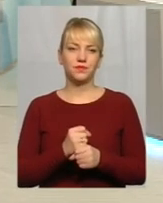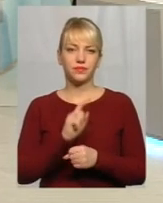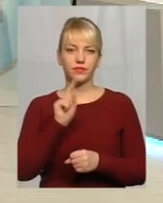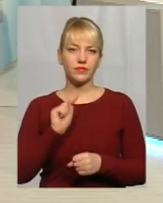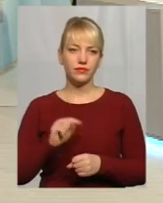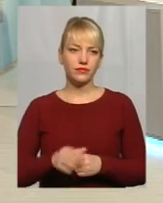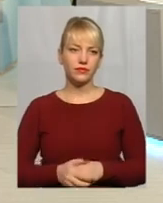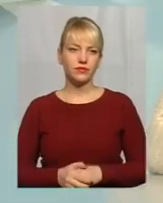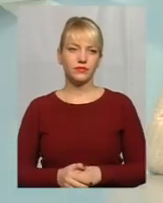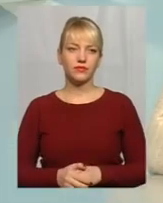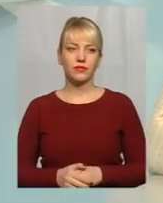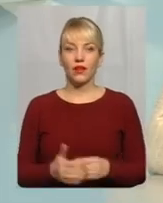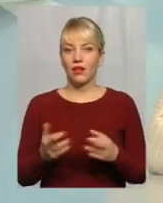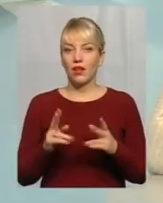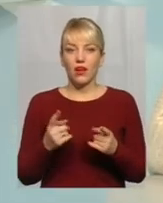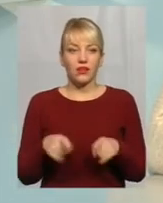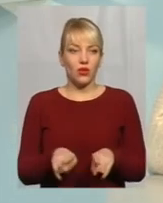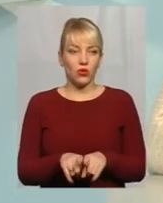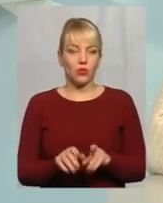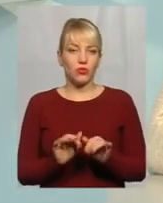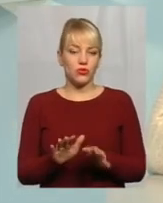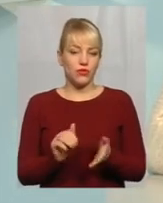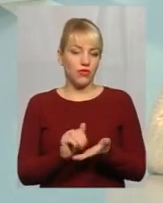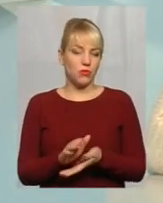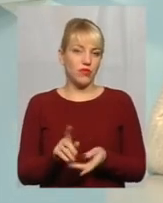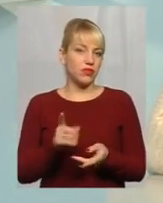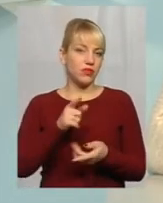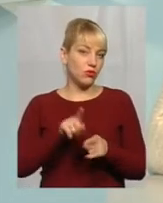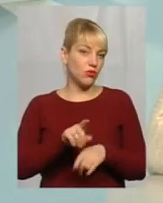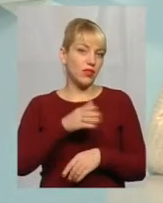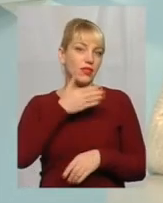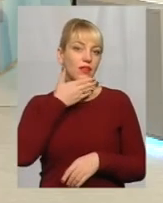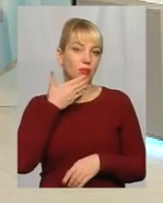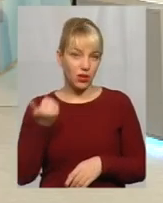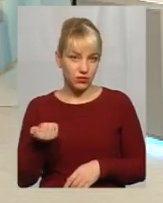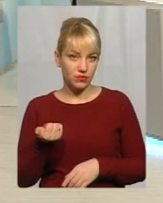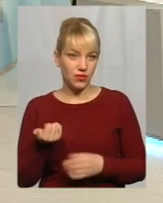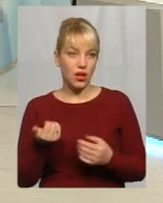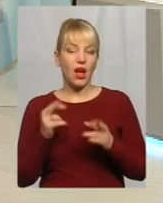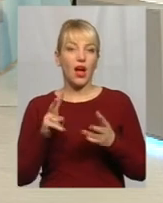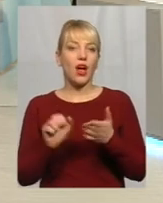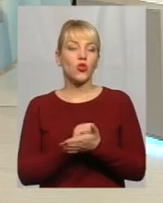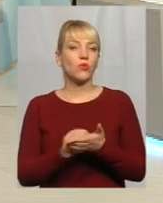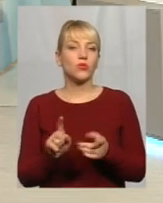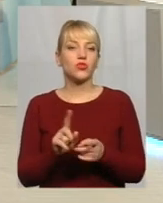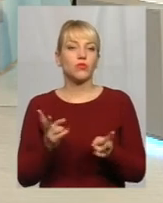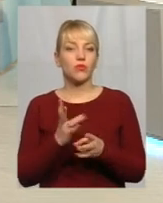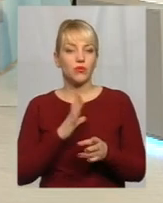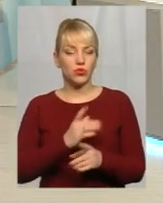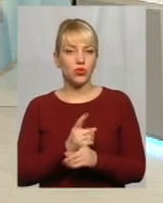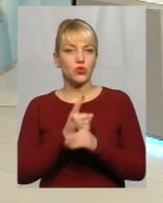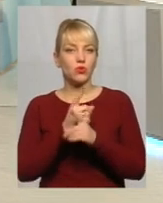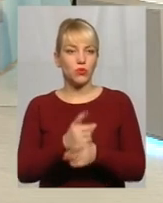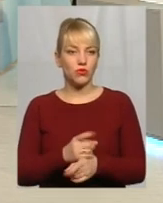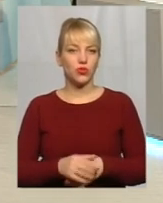Як такової процедури відмови нема Але якимись документами це має бути супроводжено чи ні?